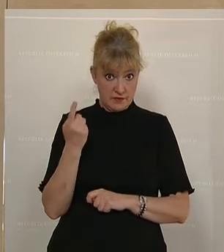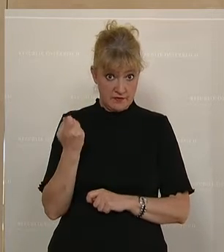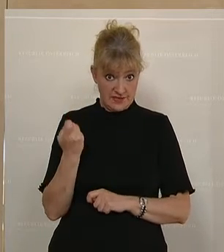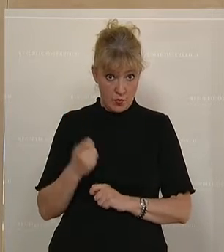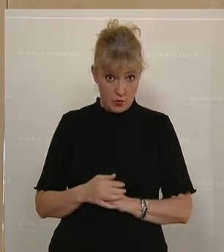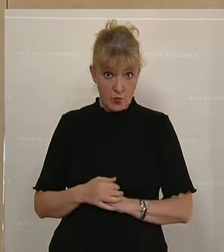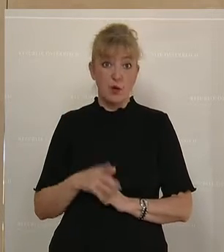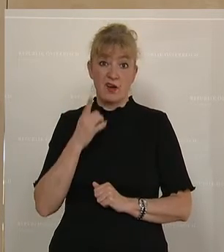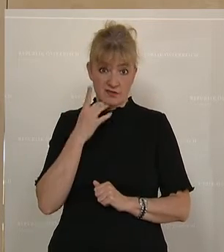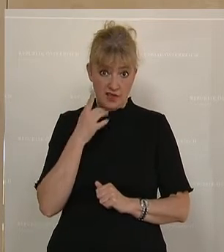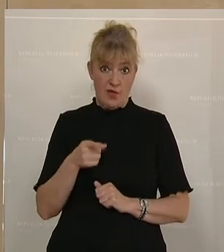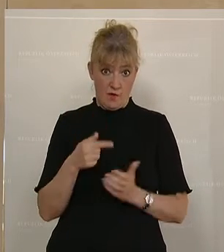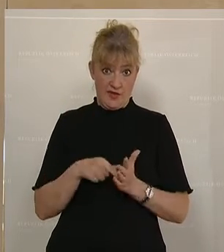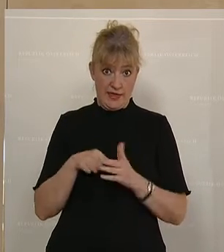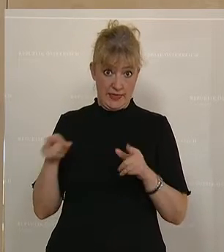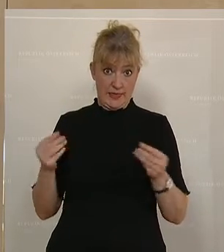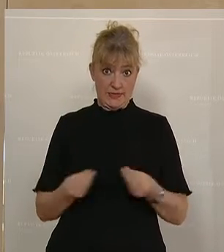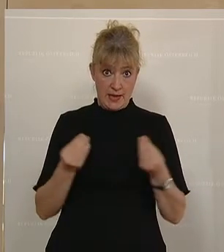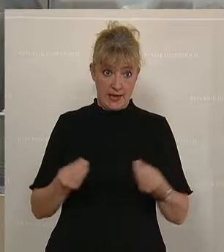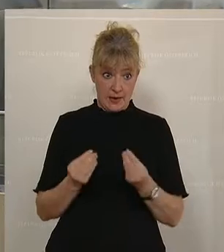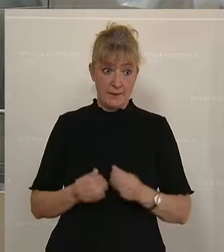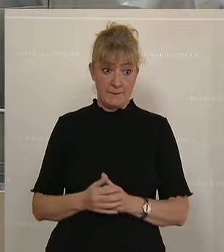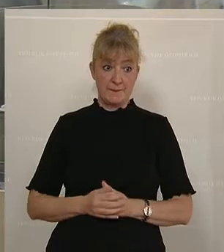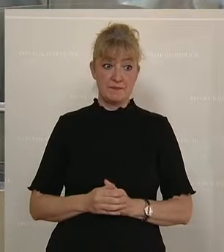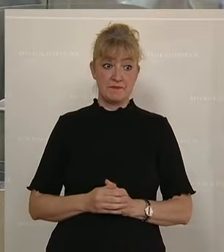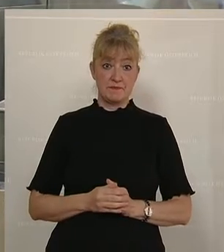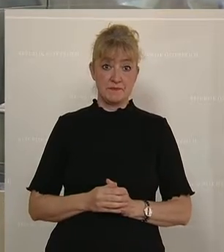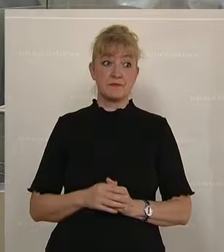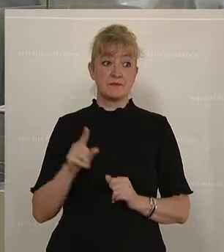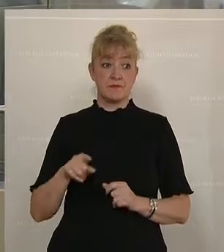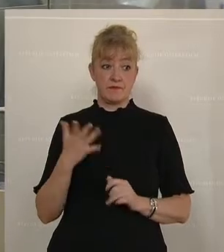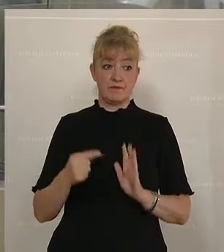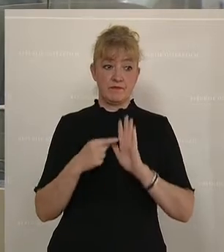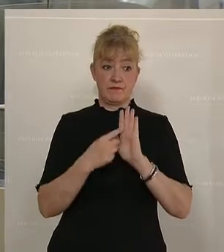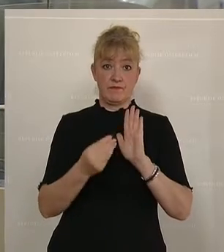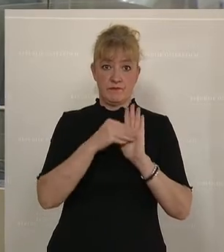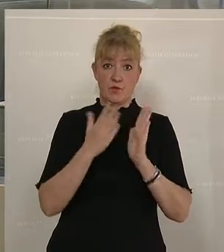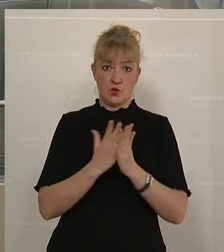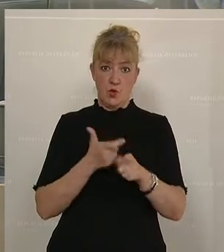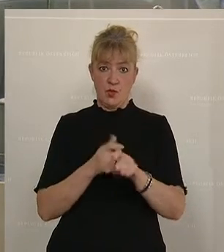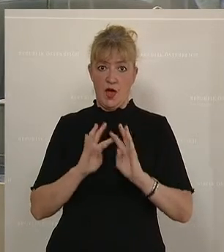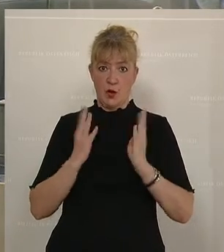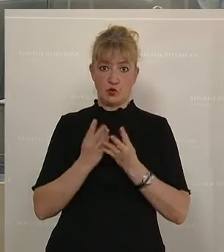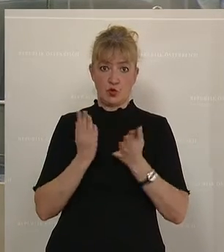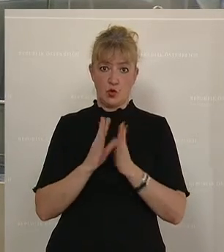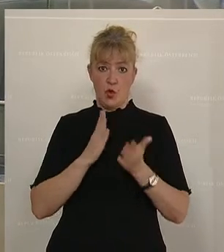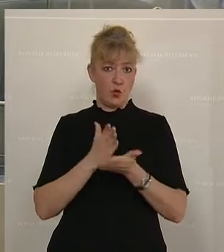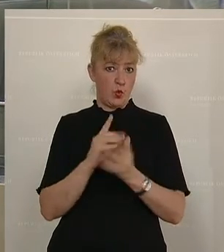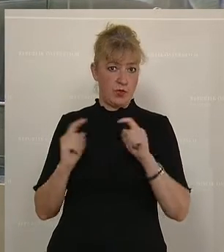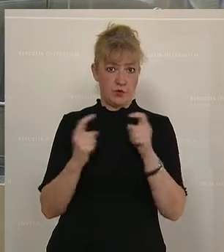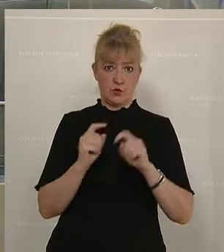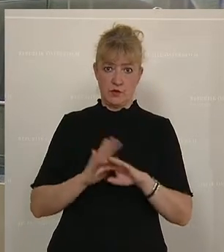Genau aufgrund dessen, es wird hier drinnen abgebildet, und das haben wir im Ausschuss alles durchdiskutiert,